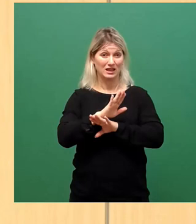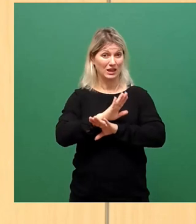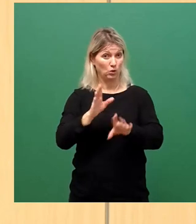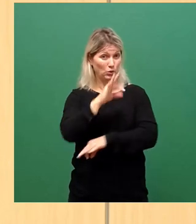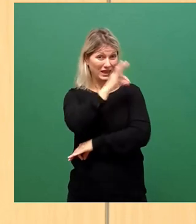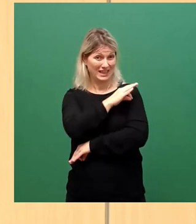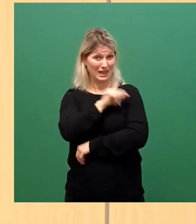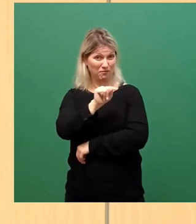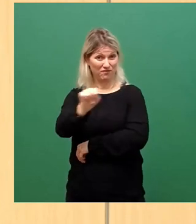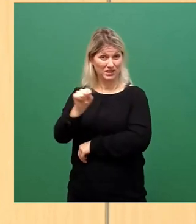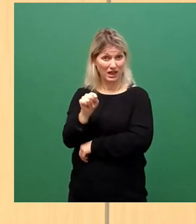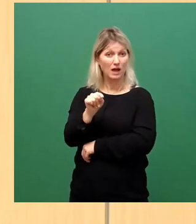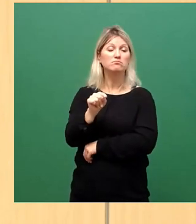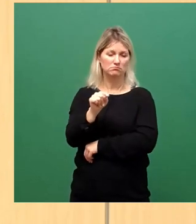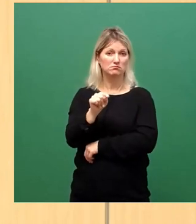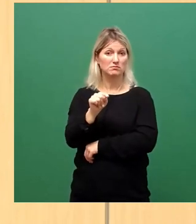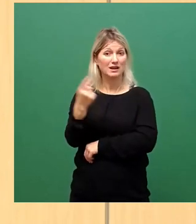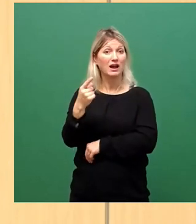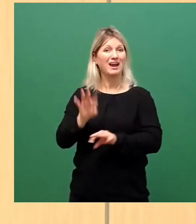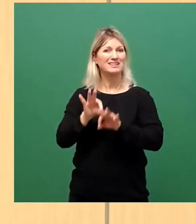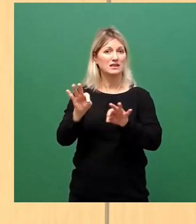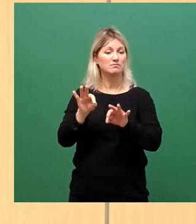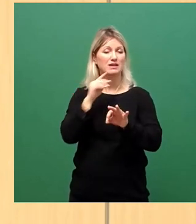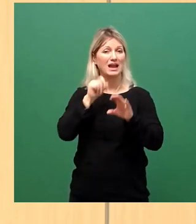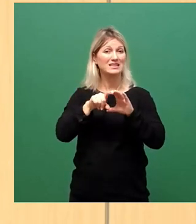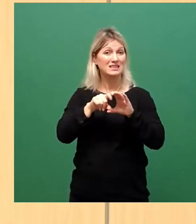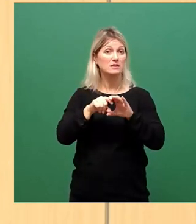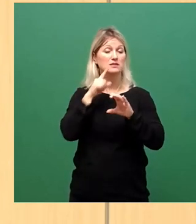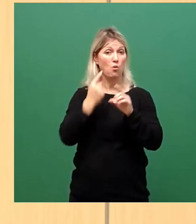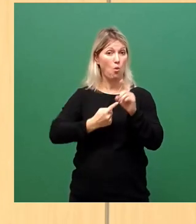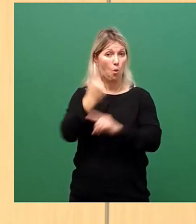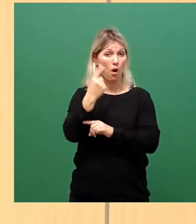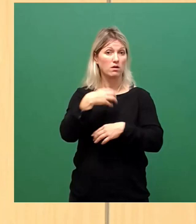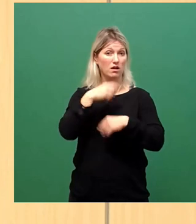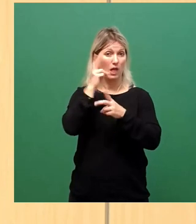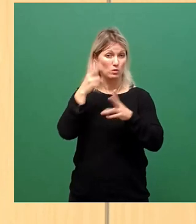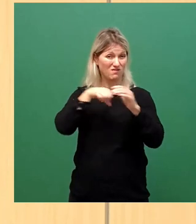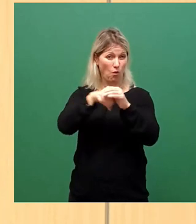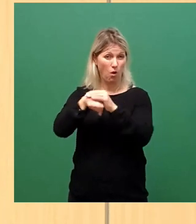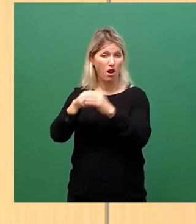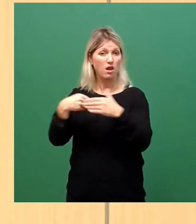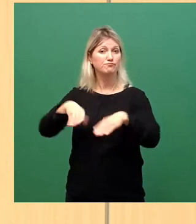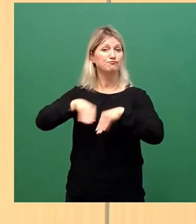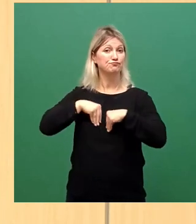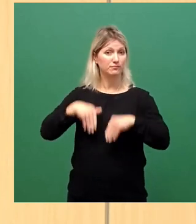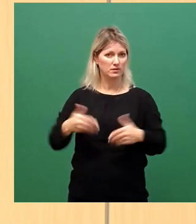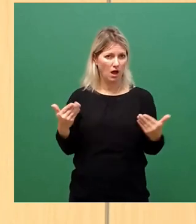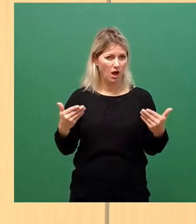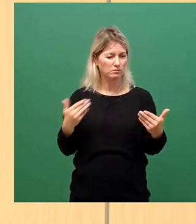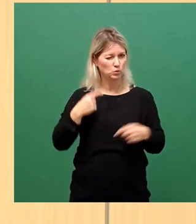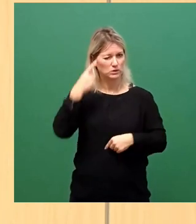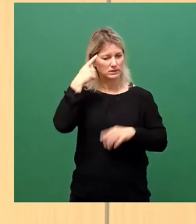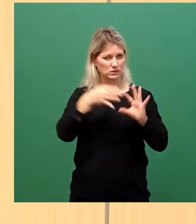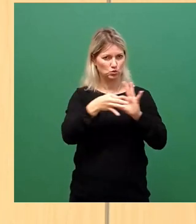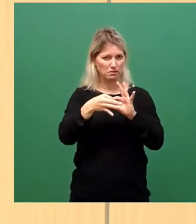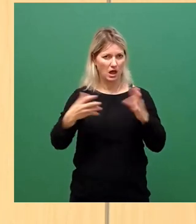Sachsen ganz bewusst die hohe Inzidenz und Krankenhauslast in Kauf. Diese Erkenntnis sollte man sich immer wieder bewusst machen. Dann darf man aber nicht so